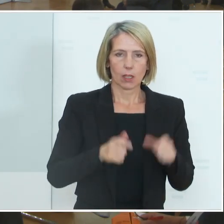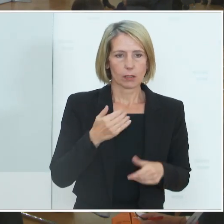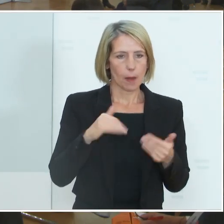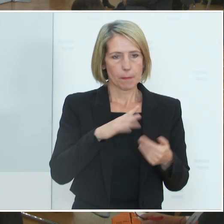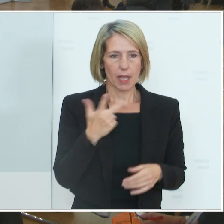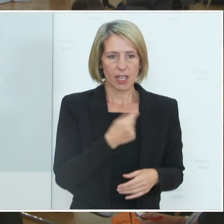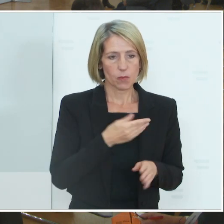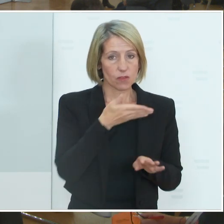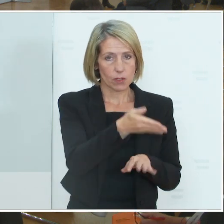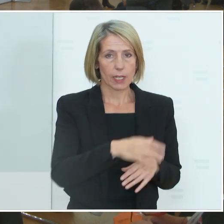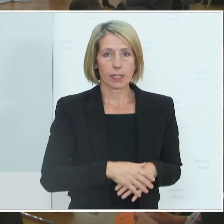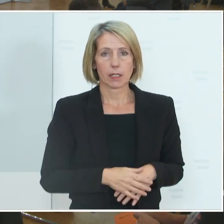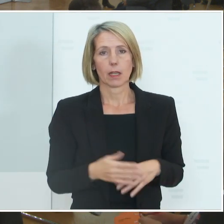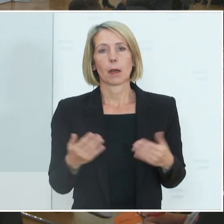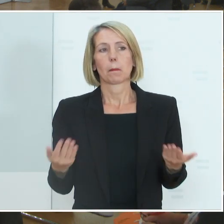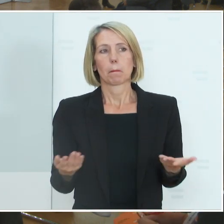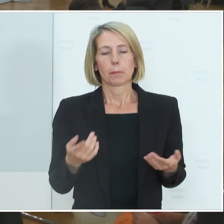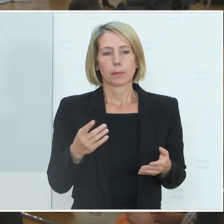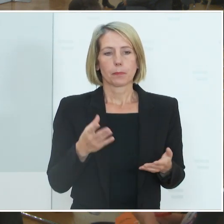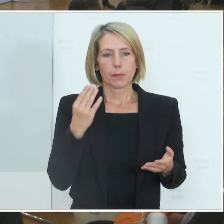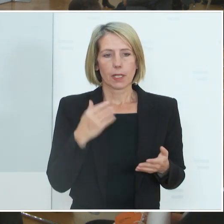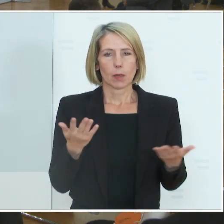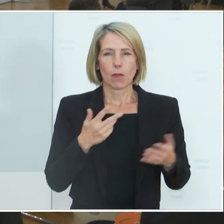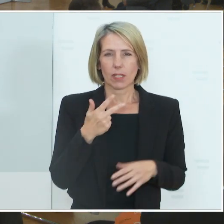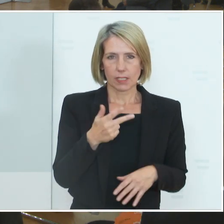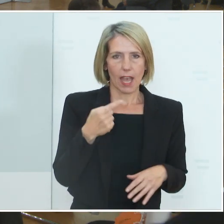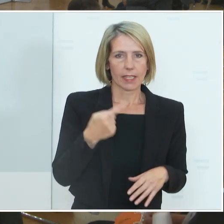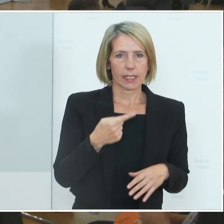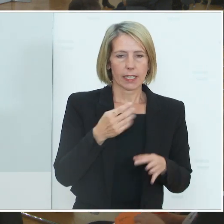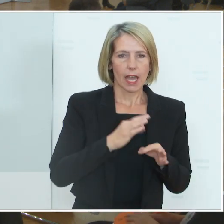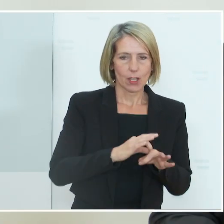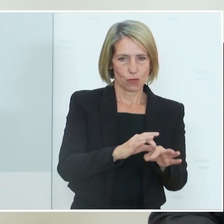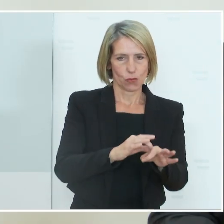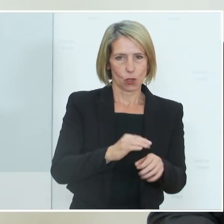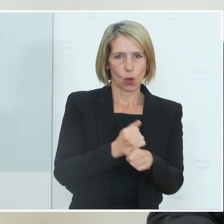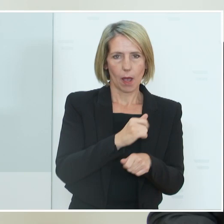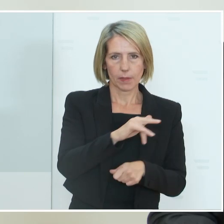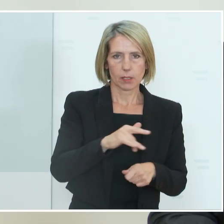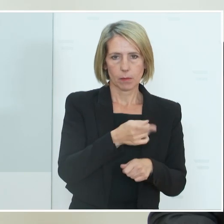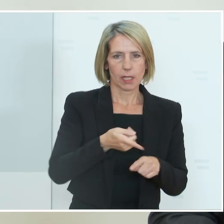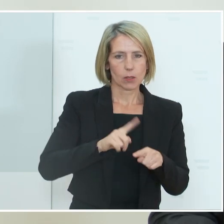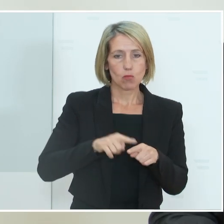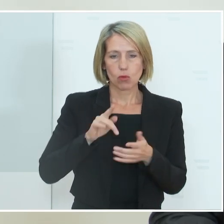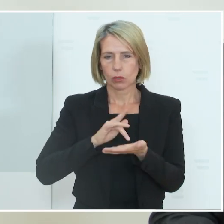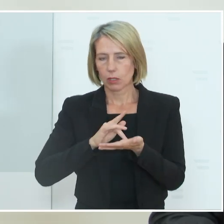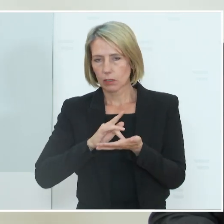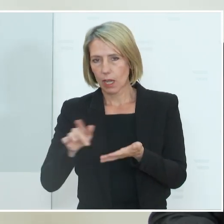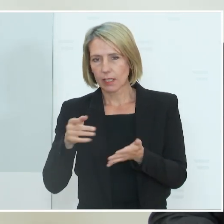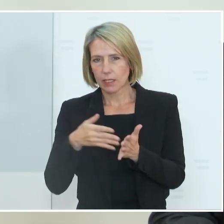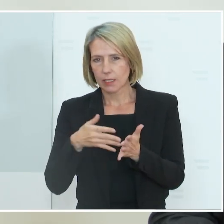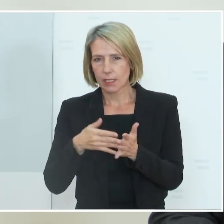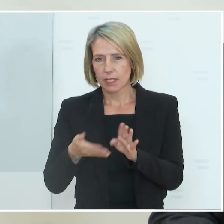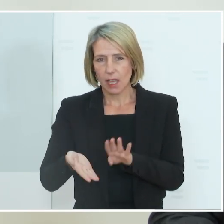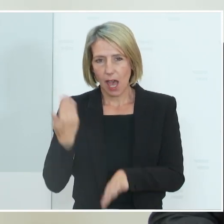Ich glaube, die gleichzeitige Einführung von 3G am Arbeitsplatz und die Abschaffung der Kostendosigkeit von Tests ist